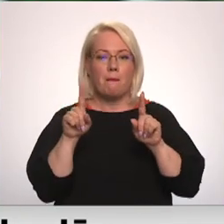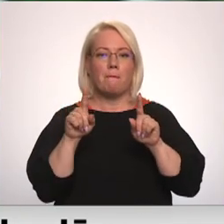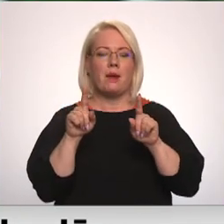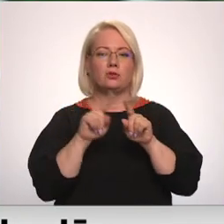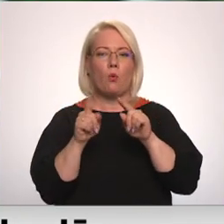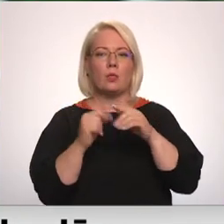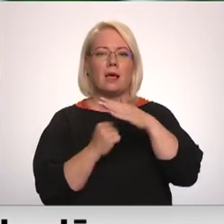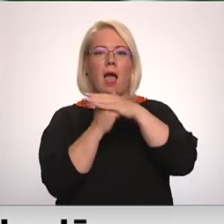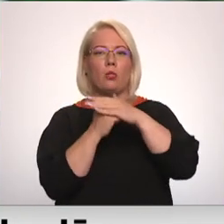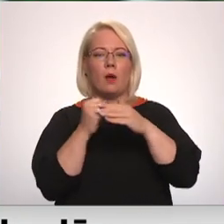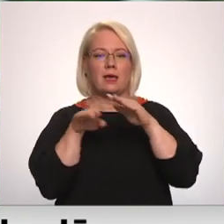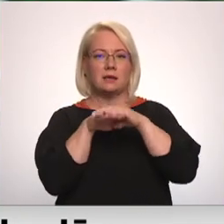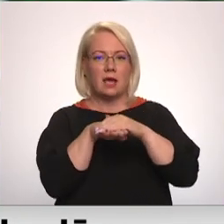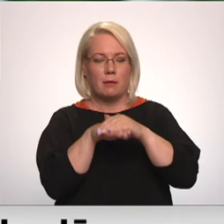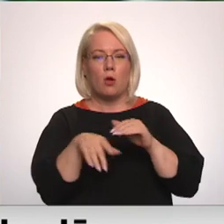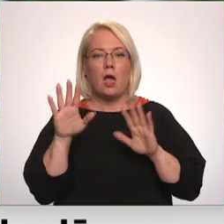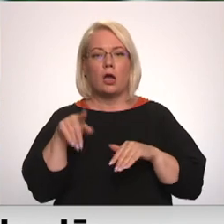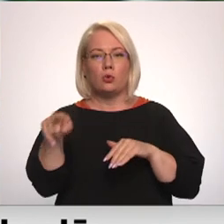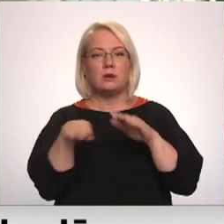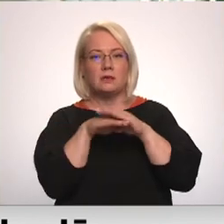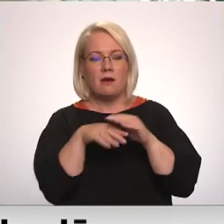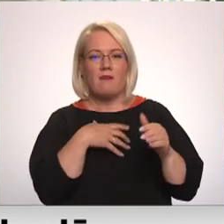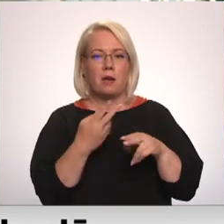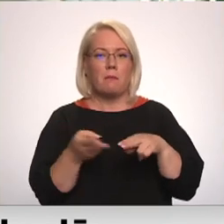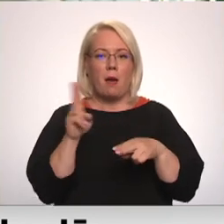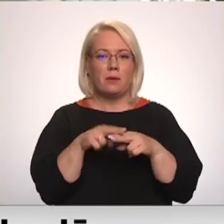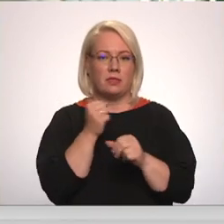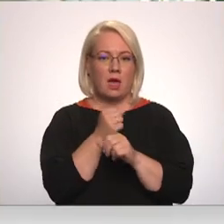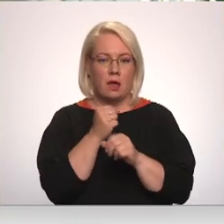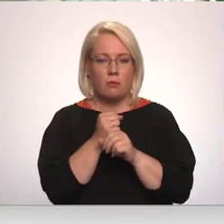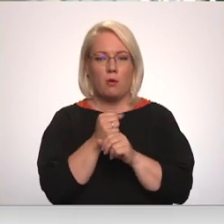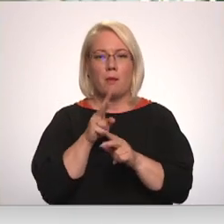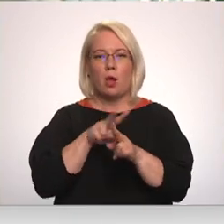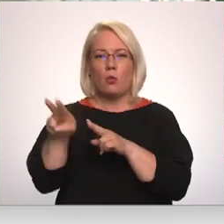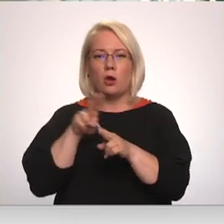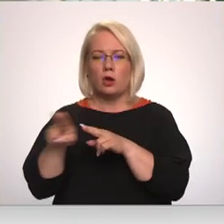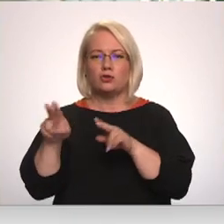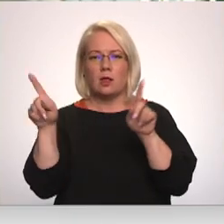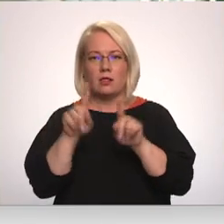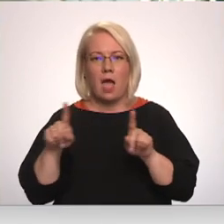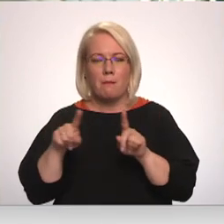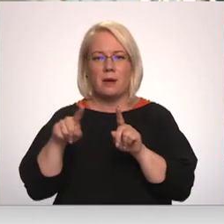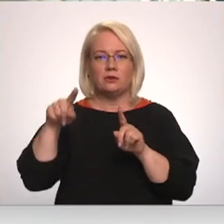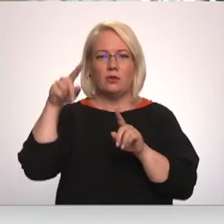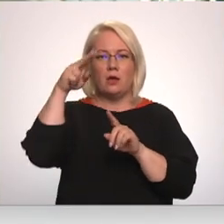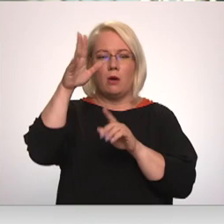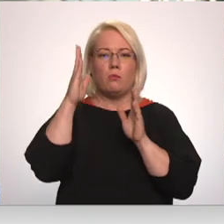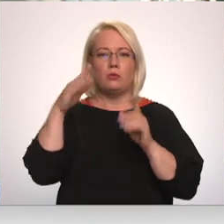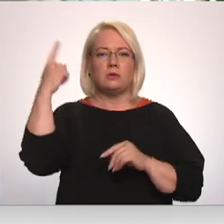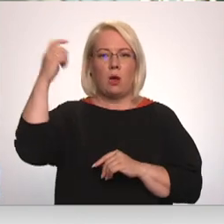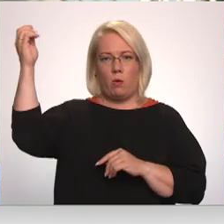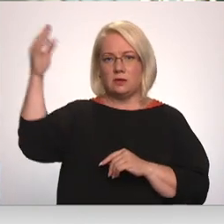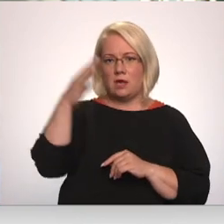Lai pasargātu augus, šeit ieviest arī vairāki papildus darbi. Nūgrīžot lapas, galotnes būs saules apdegumi,